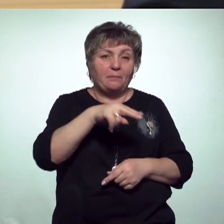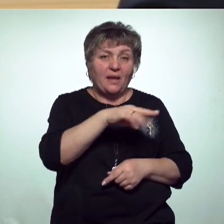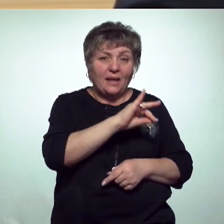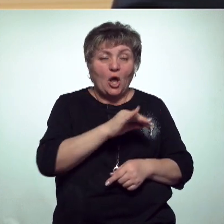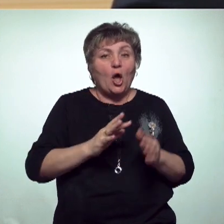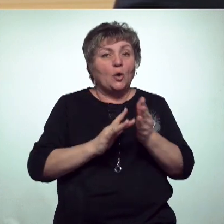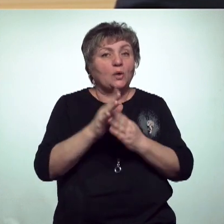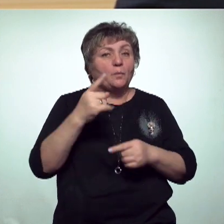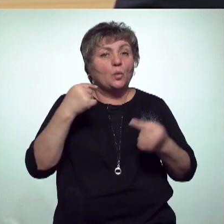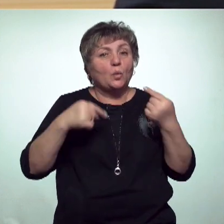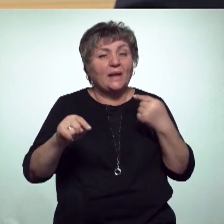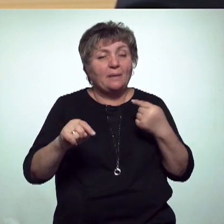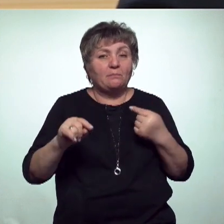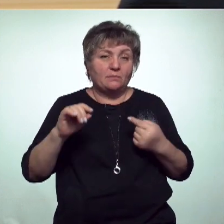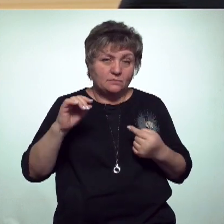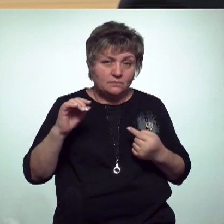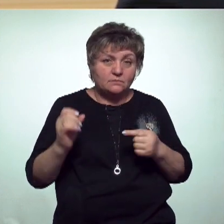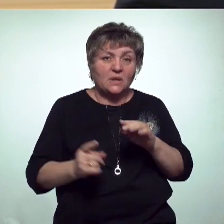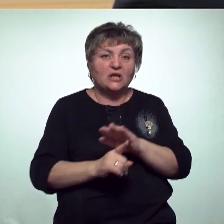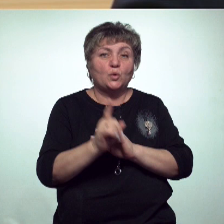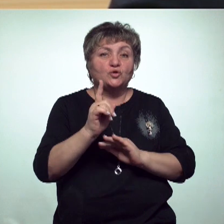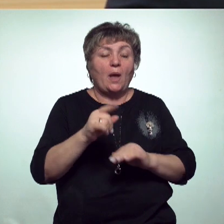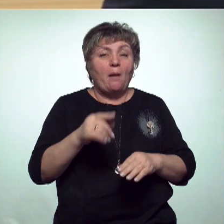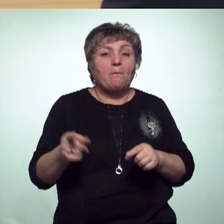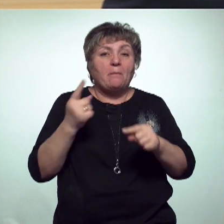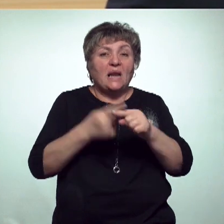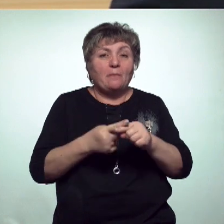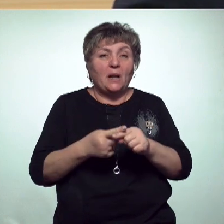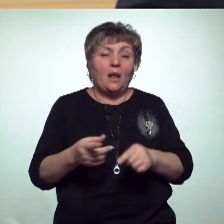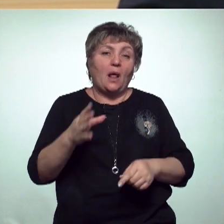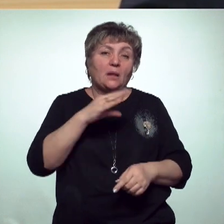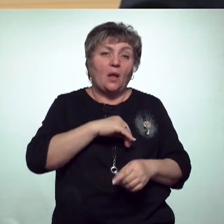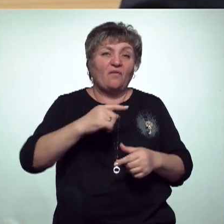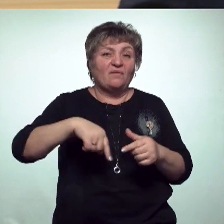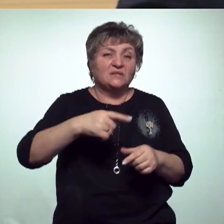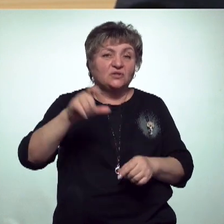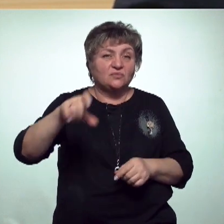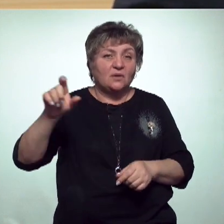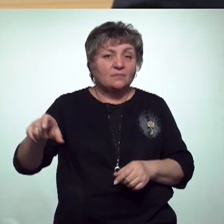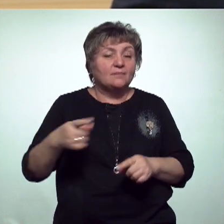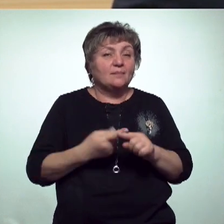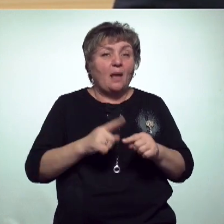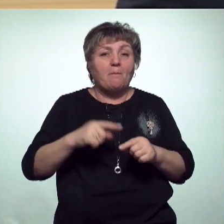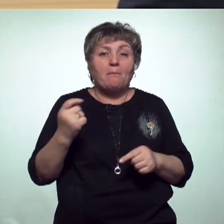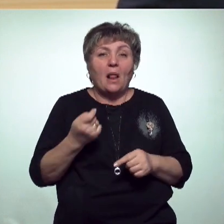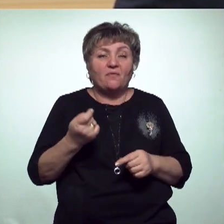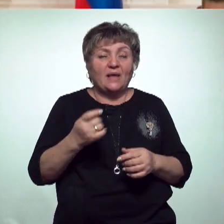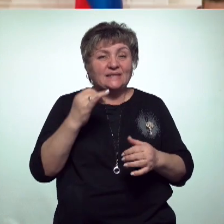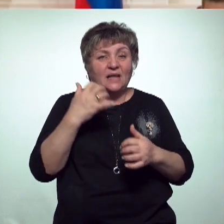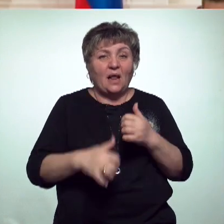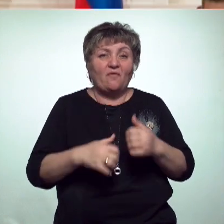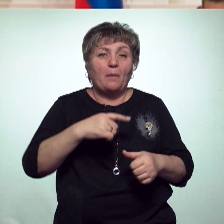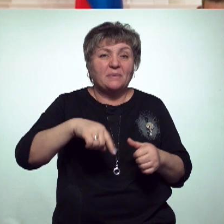рост и по другим источникам. Таким, как налог на прибыль, налог на доходы физических лиц, доходы от малого и среднего